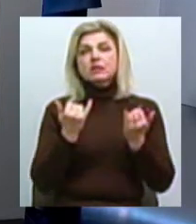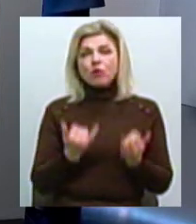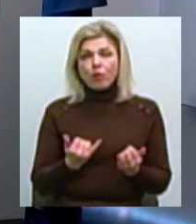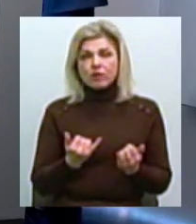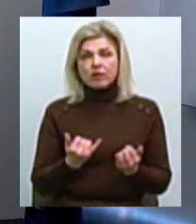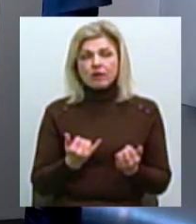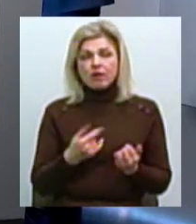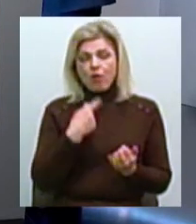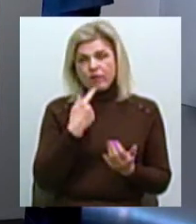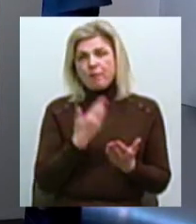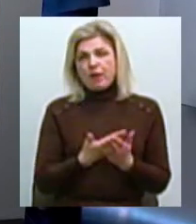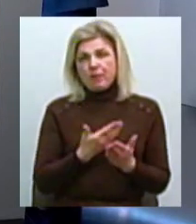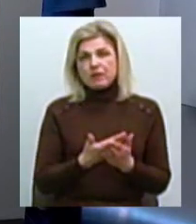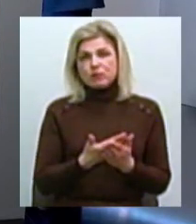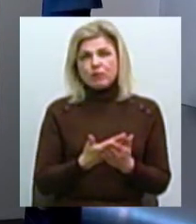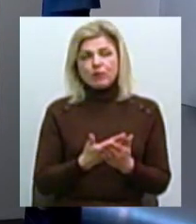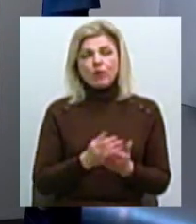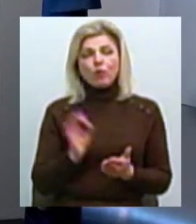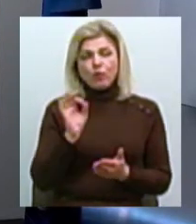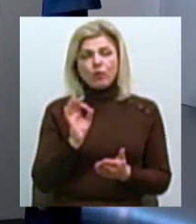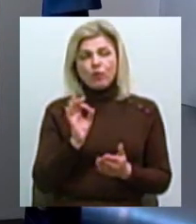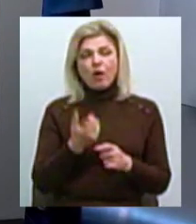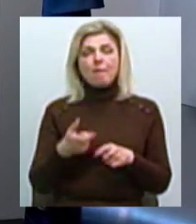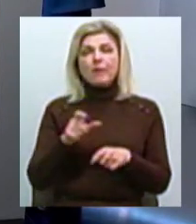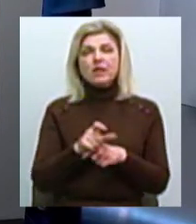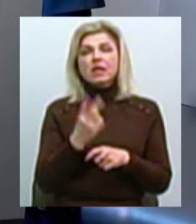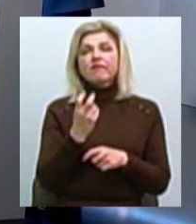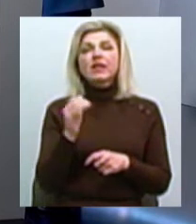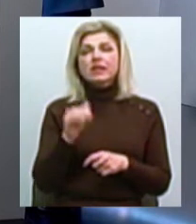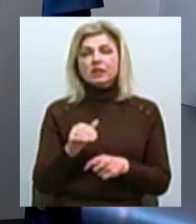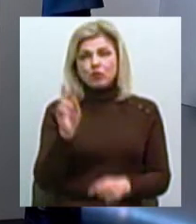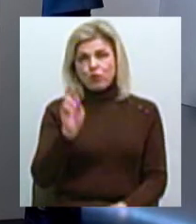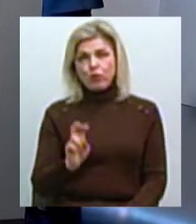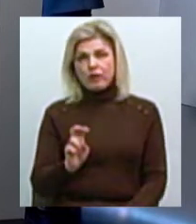десь приблизно про більше, ніж 200 тисяч доларів